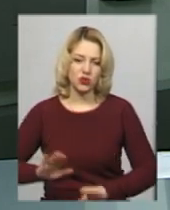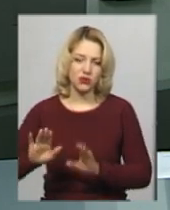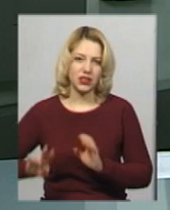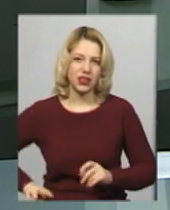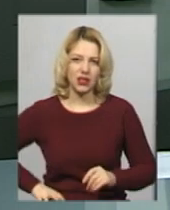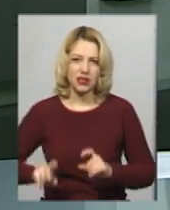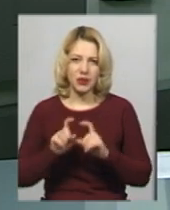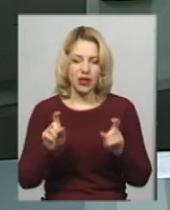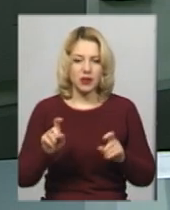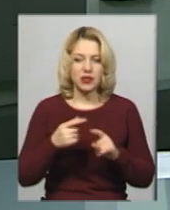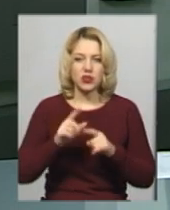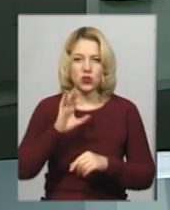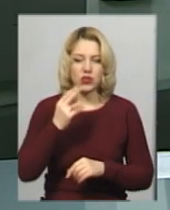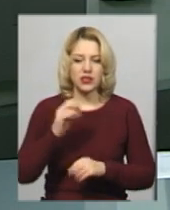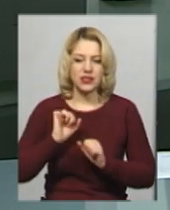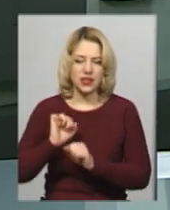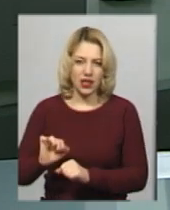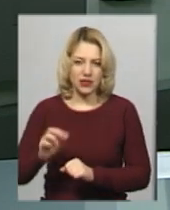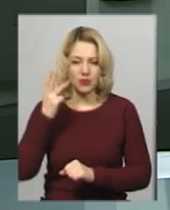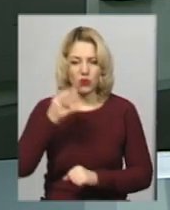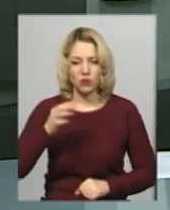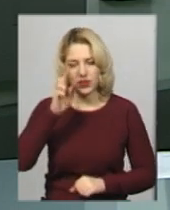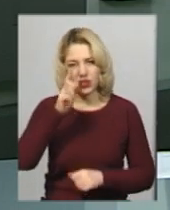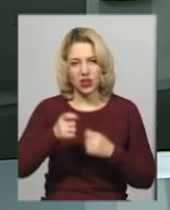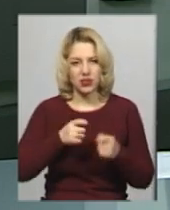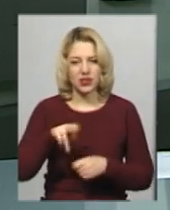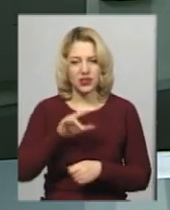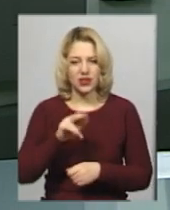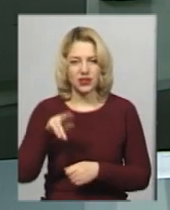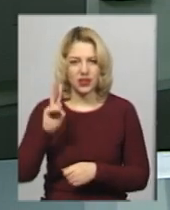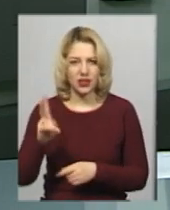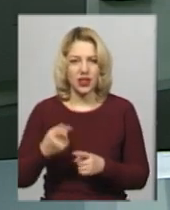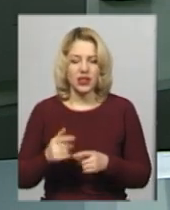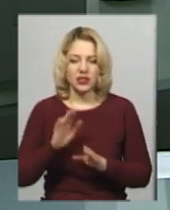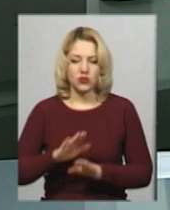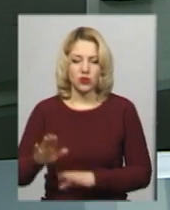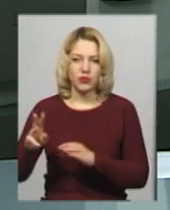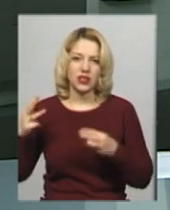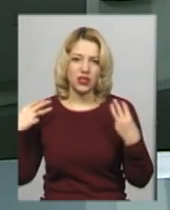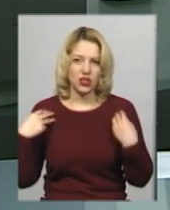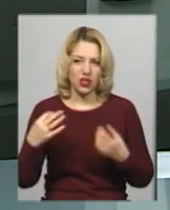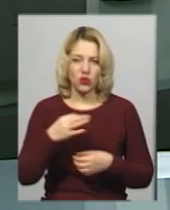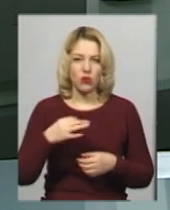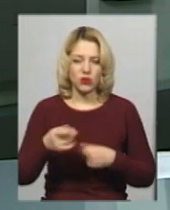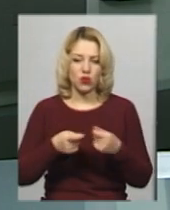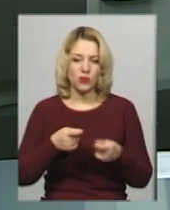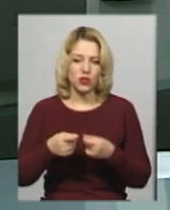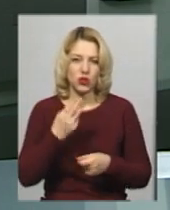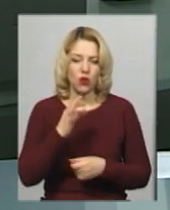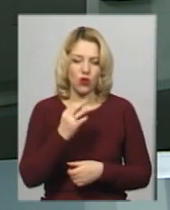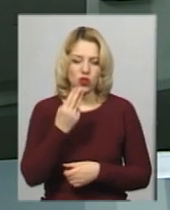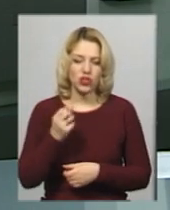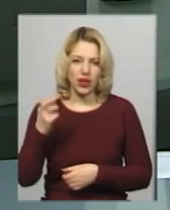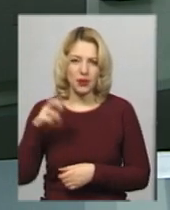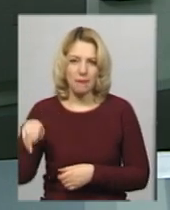захисту населення Хмельницької облдержадміністрації Микола Дідик. Заступник начальника обласного управління Ощадбанку Людмила Войтенко